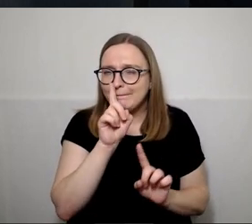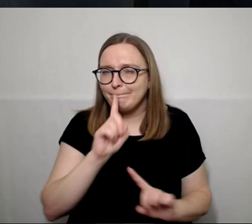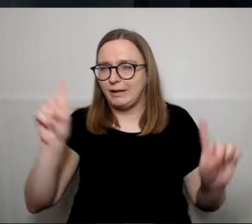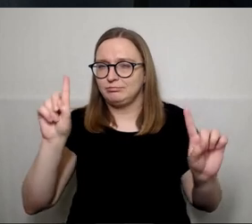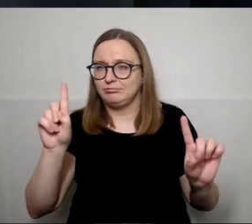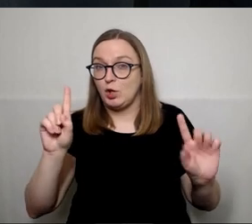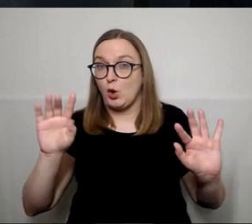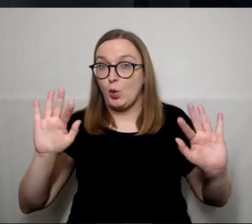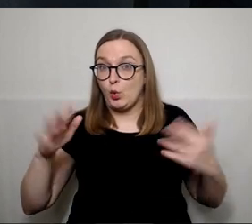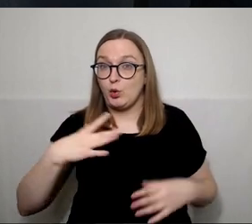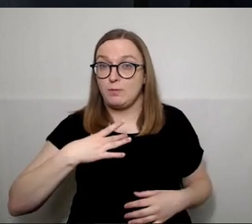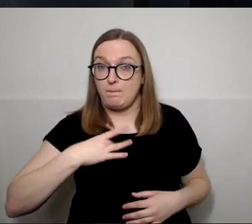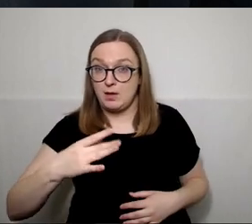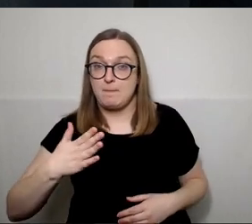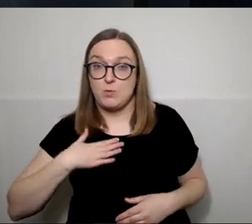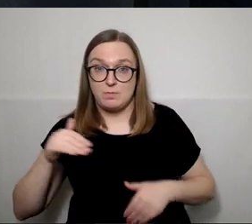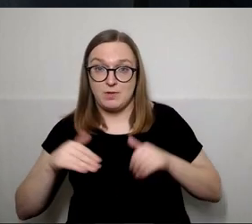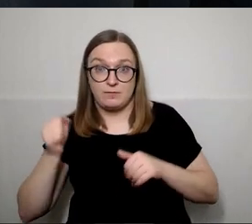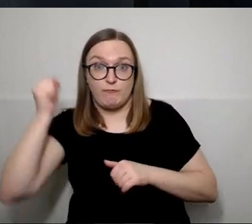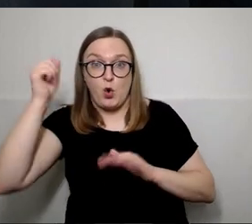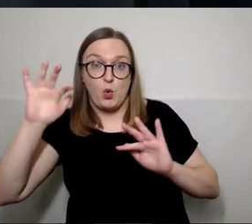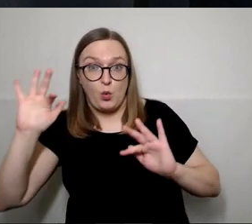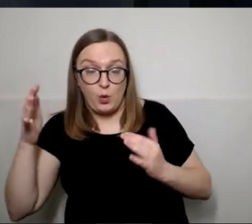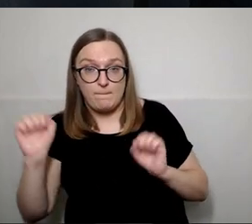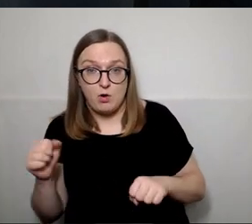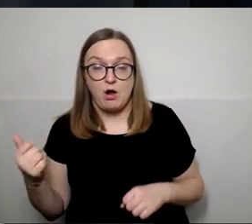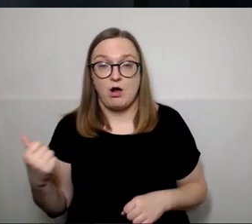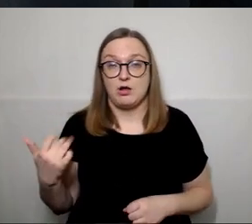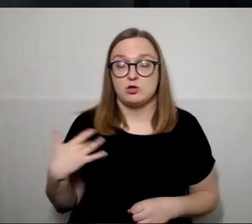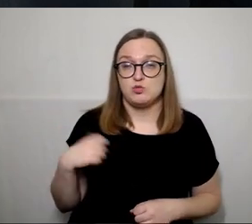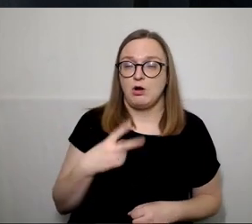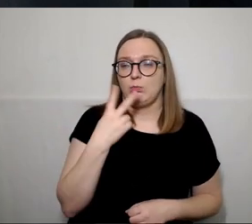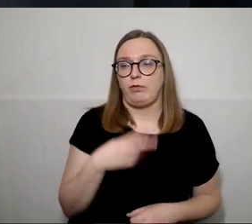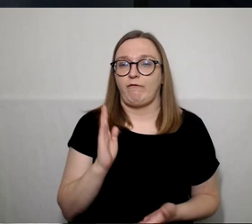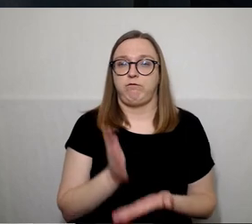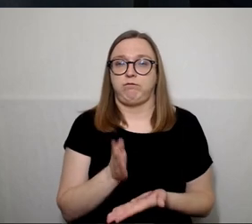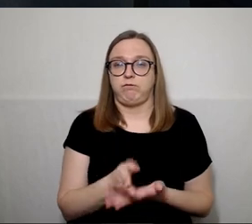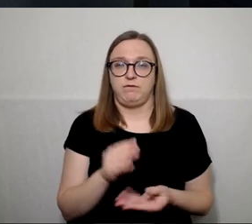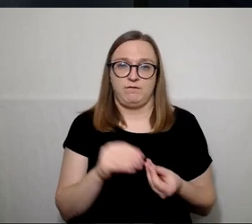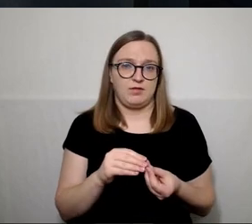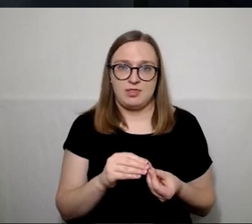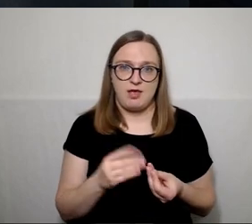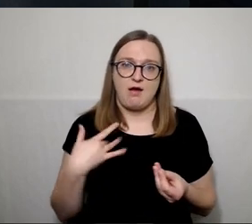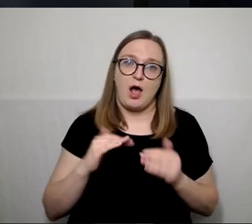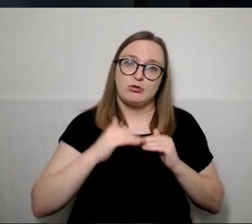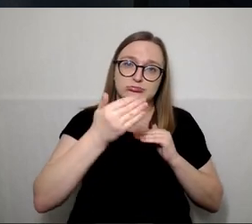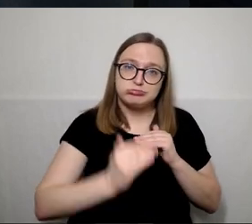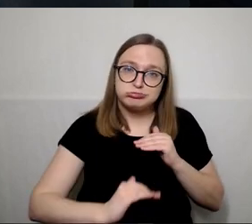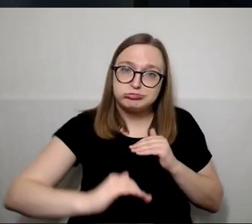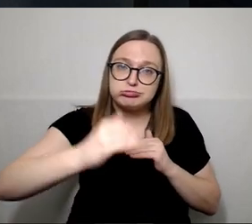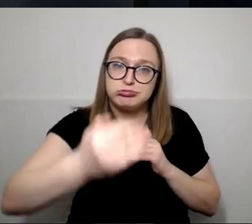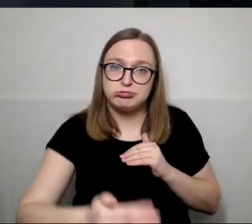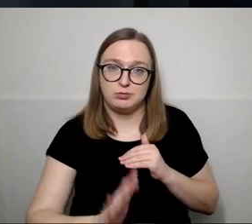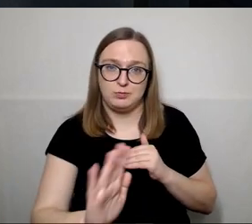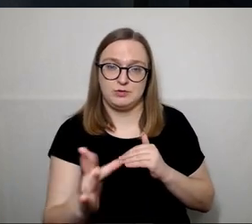laimysime rinkimus. Ta kelią, gal žmonės kaip ir yra įprasta kalnėlės važinėti, gal žmogus ir